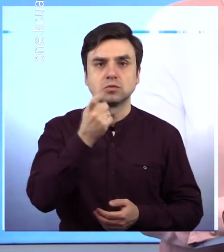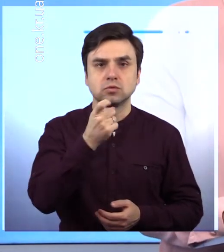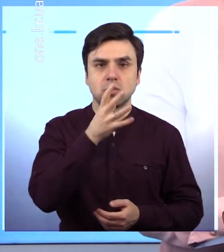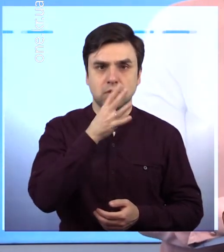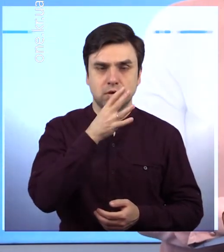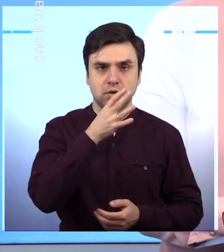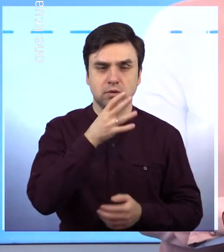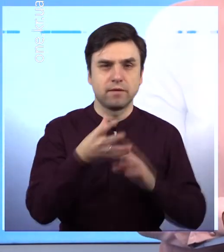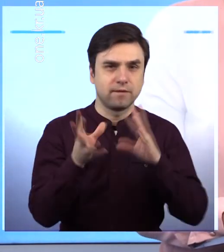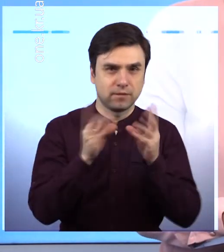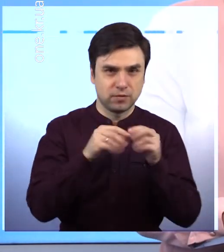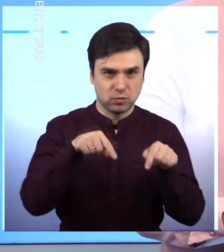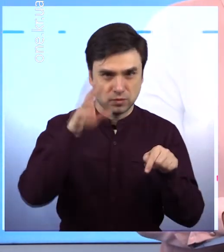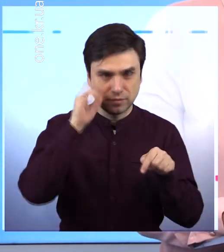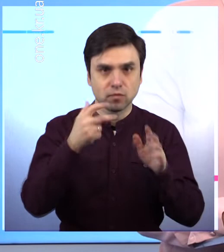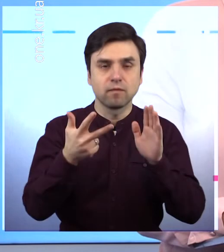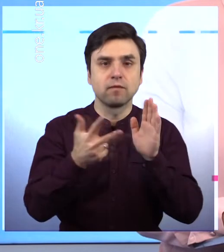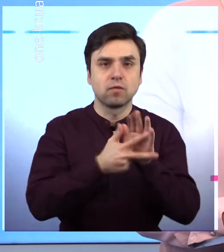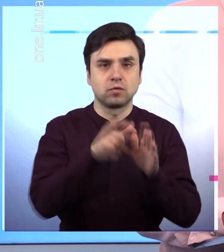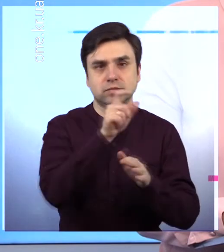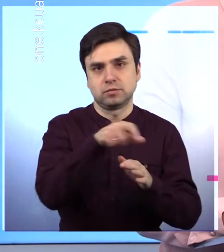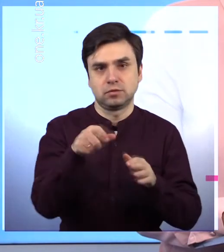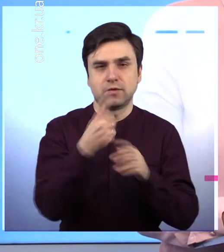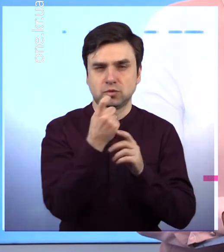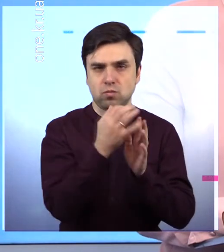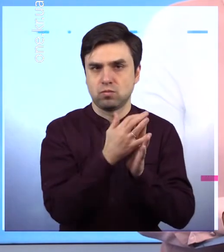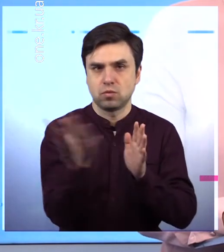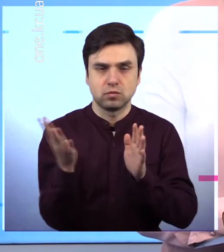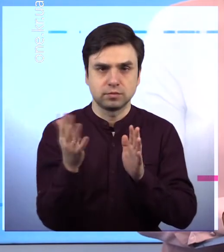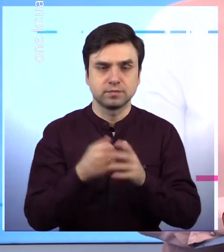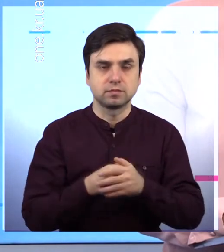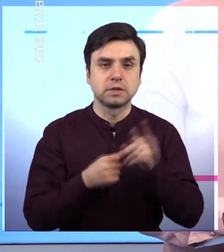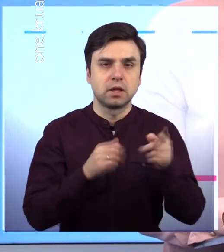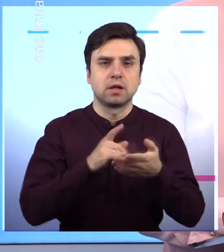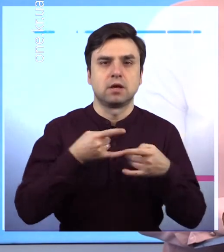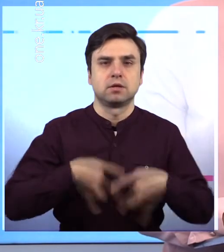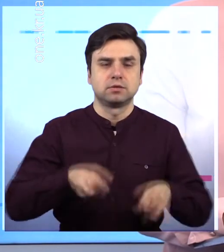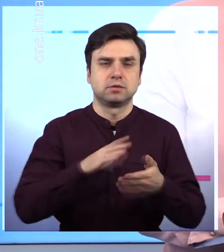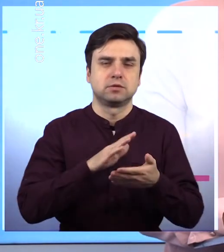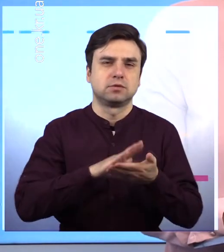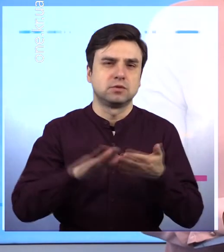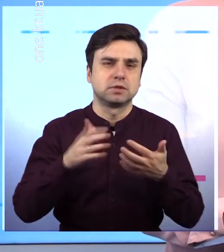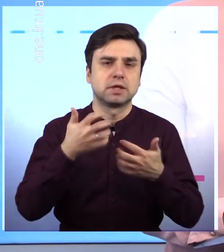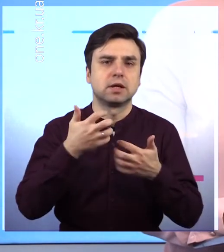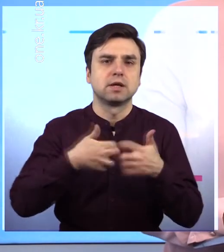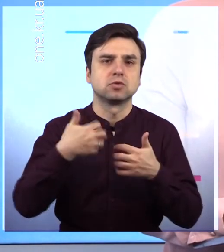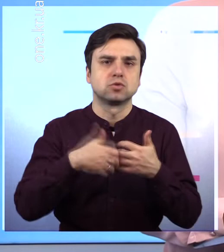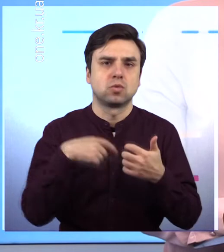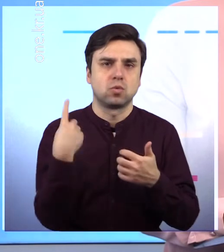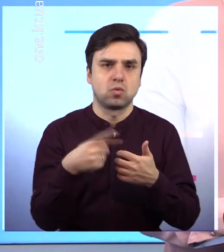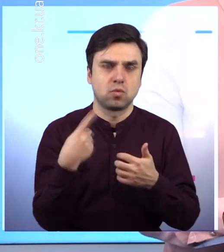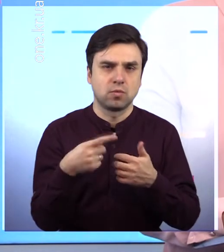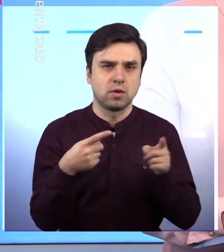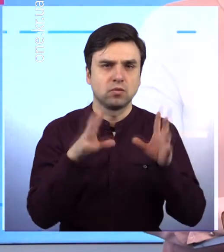районі Криму. У 1997 році переїхала до Кривого Рогу. У бабусі велика родина, троє доньок,